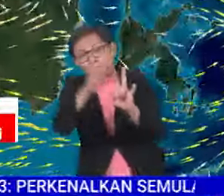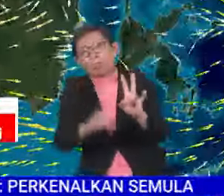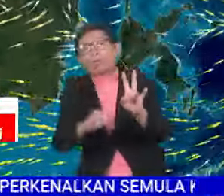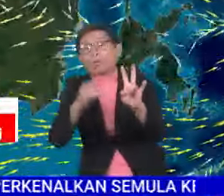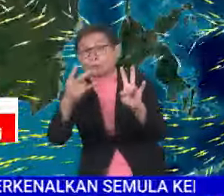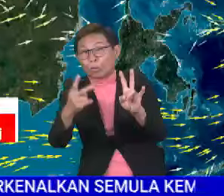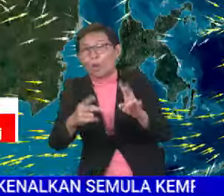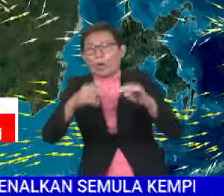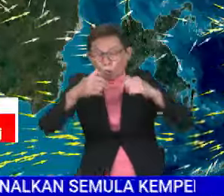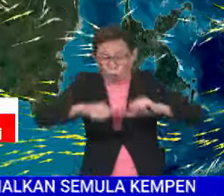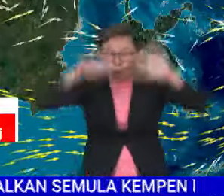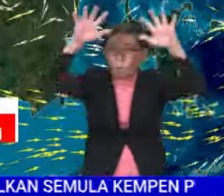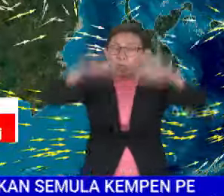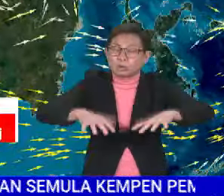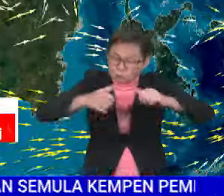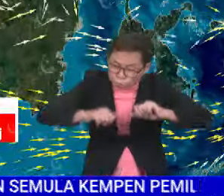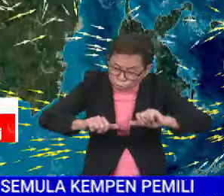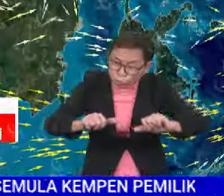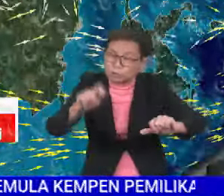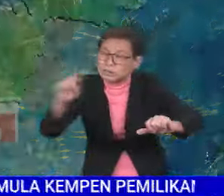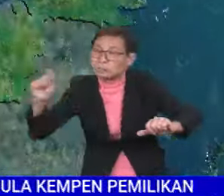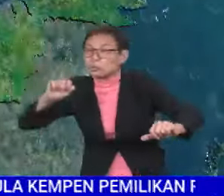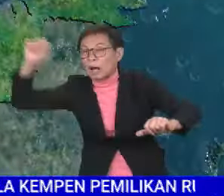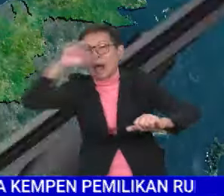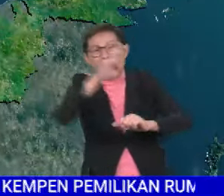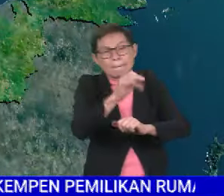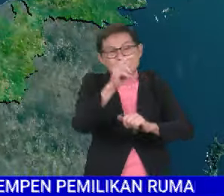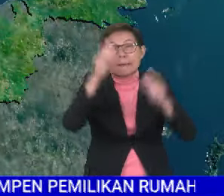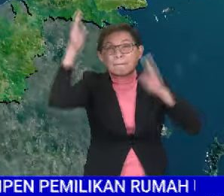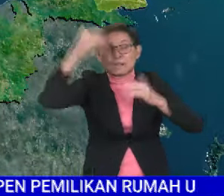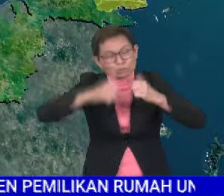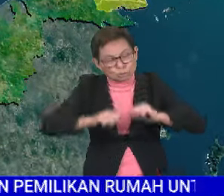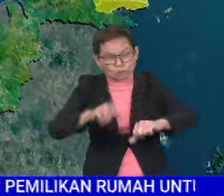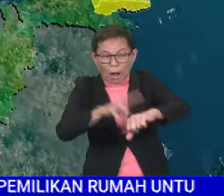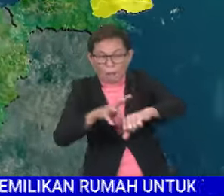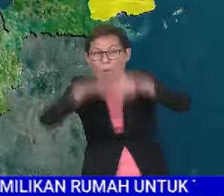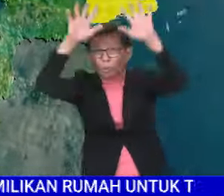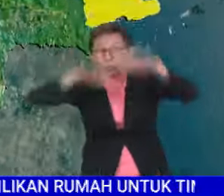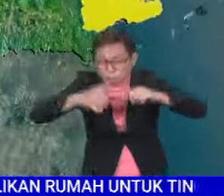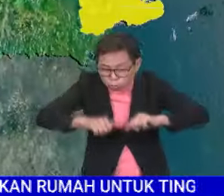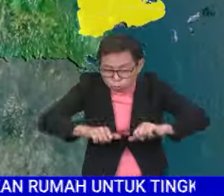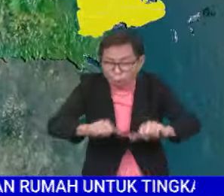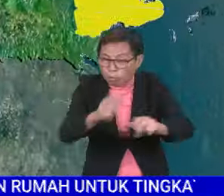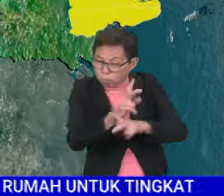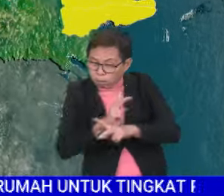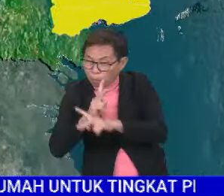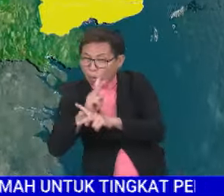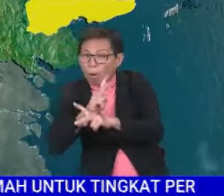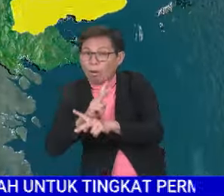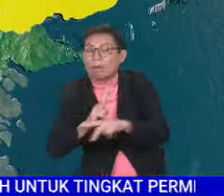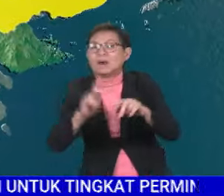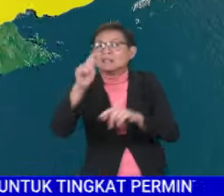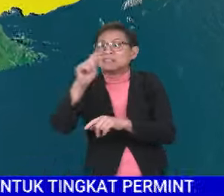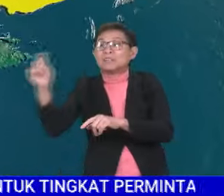berterusan di bahagian timur Sabah. Oleh itu, Med Malaysia masih lagi mengekalkan amaran hujan berterusan. Peringkat waspada menyebabkan